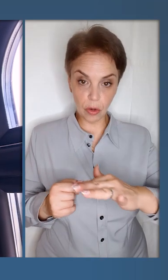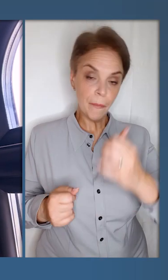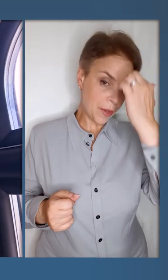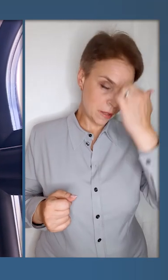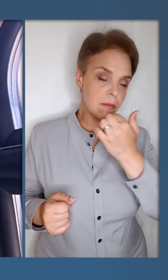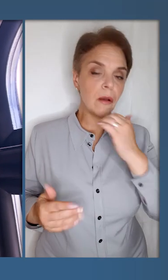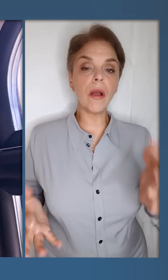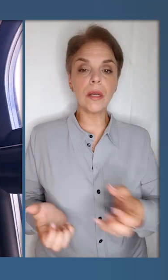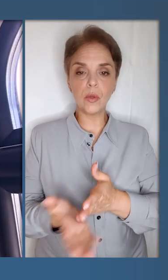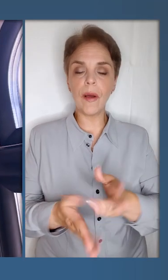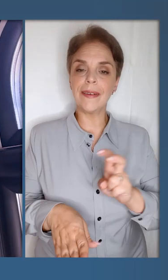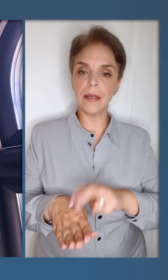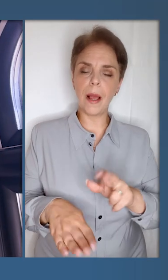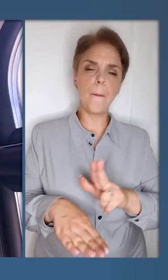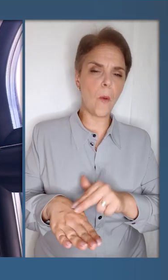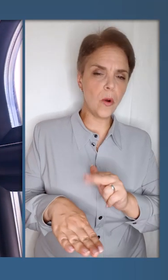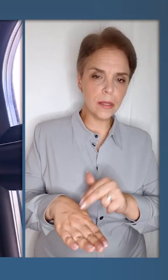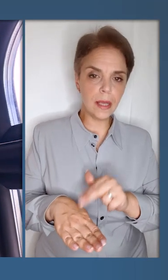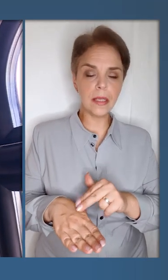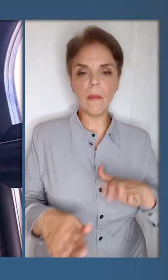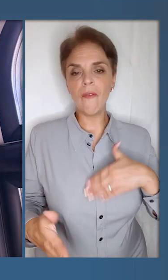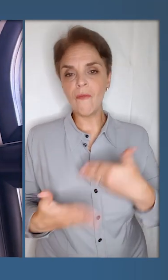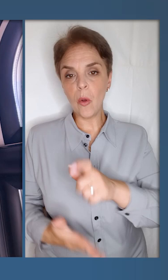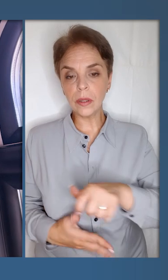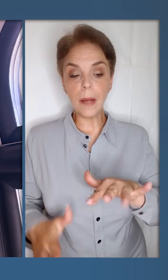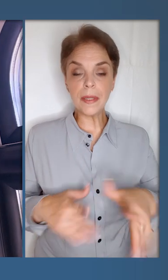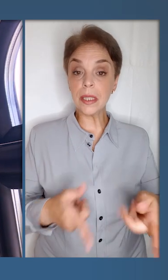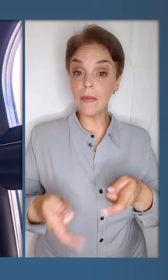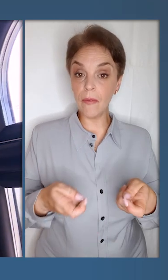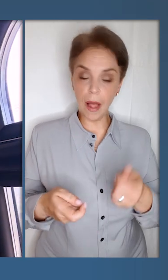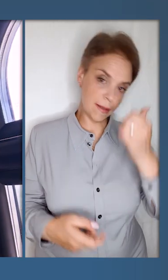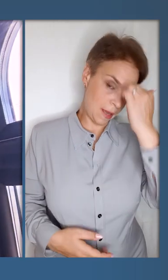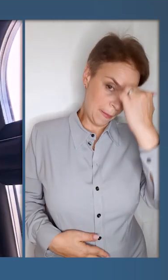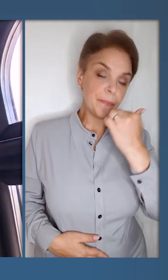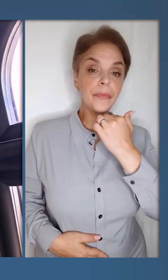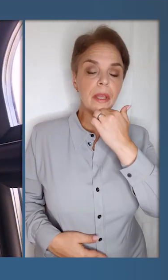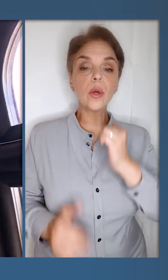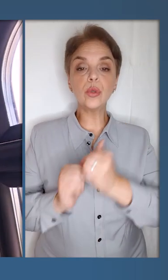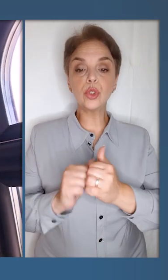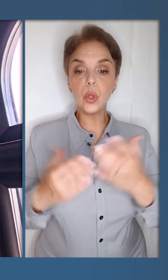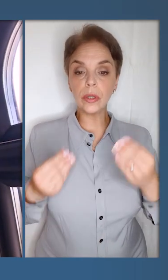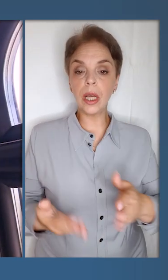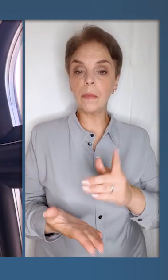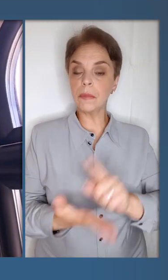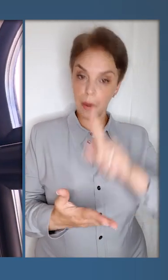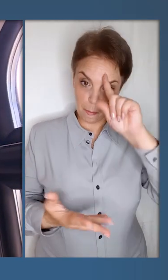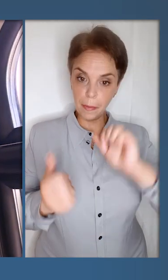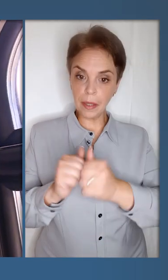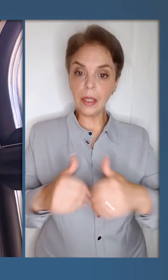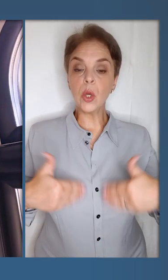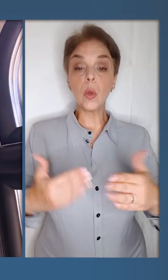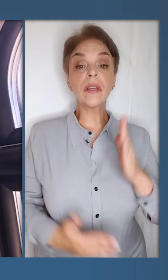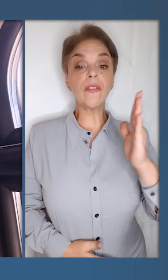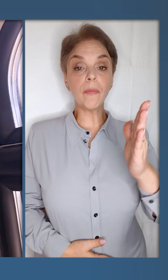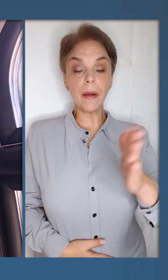держави. Дякую рятувальникам, лікарям, поліцейським, волонтерам, місцевій владі. Дякую. Щодня маємо пам